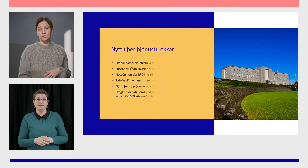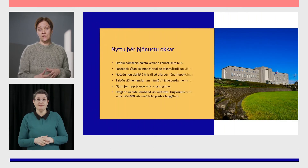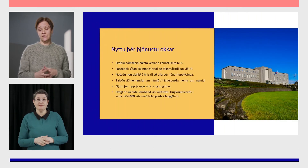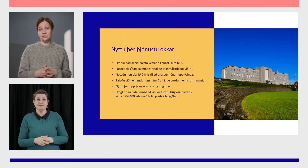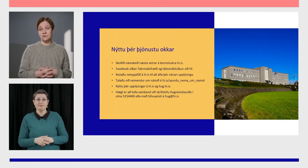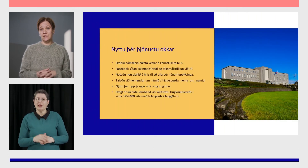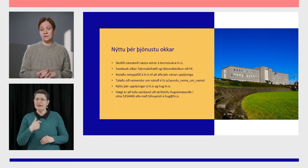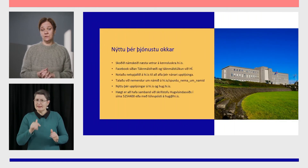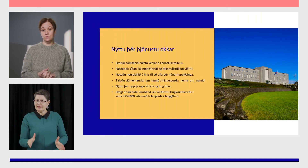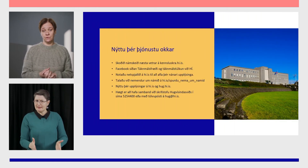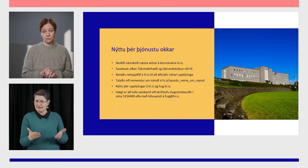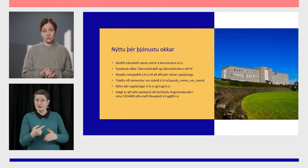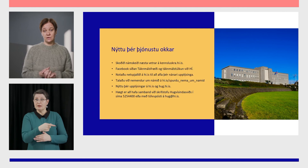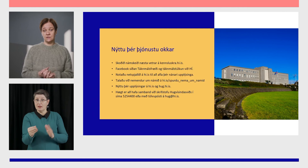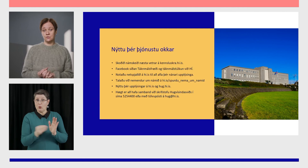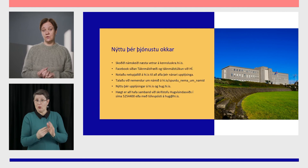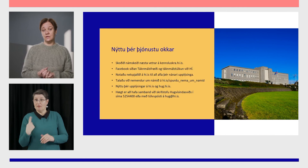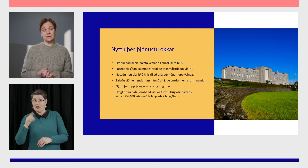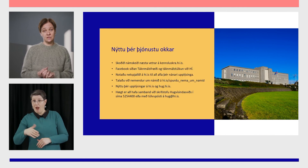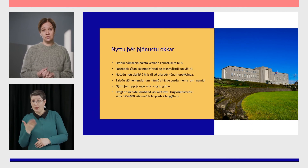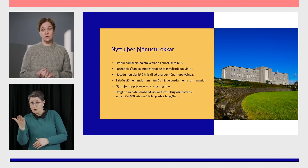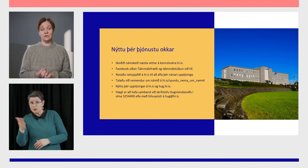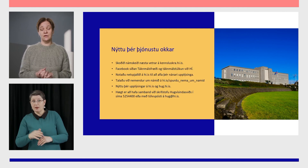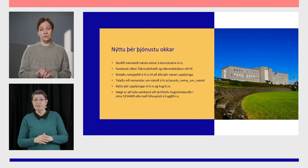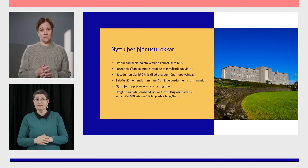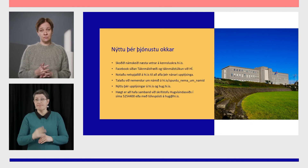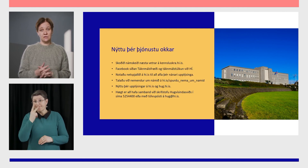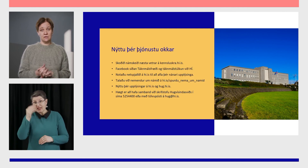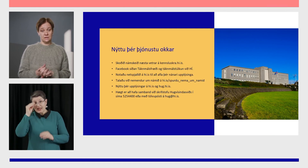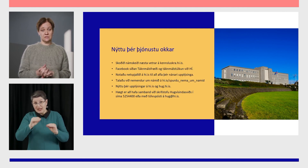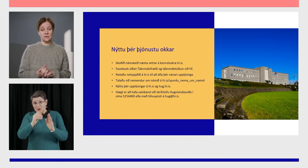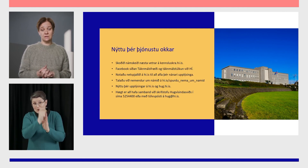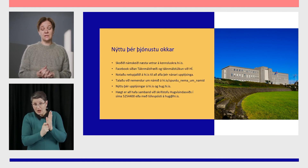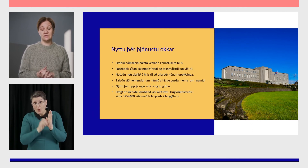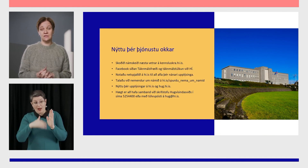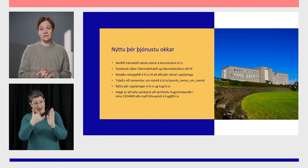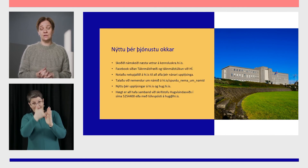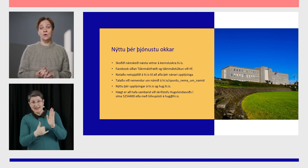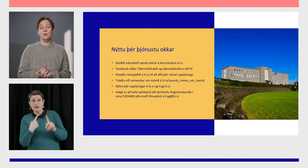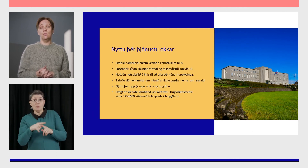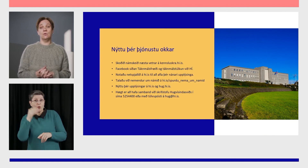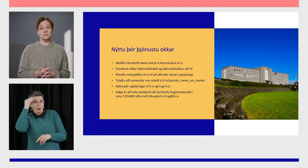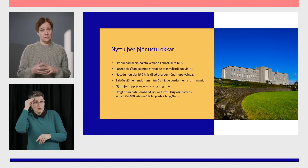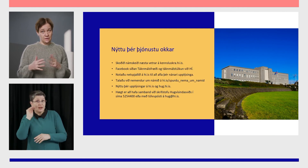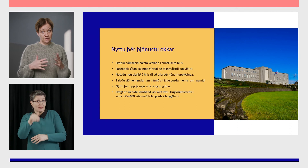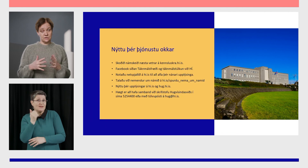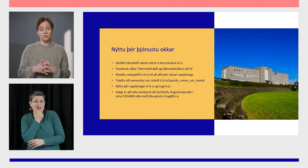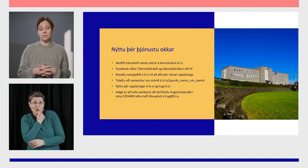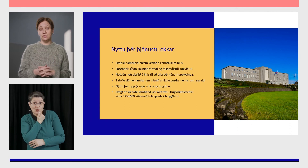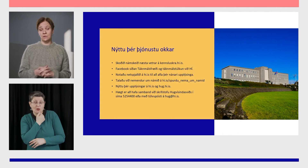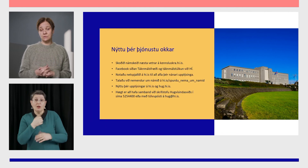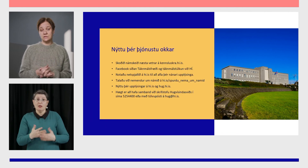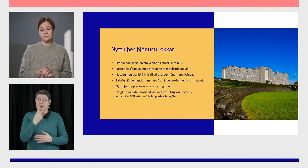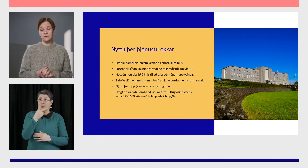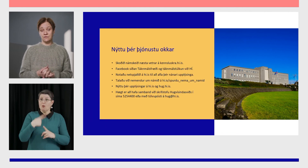Nú ég kviti ekku til að nýti ekku þjónustokkar, skoða, kensluskrána, það eru námskeið, næsta vetrar og það eru að þetta sjá